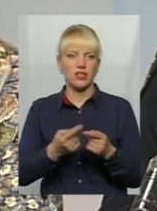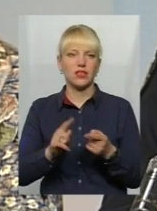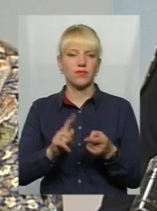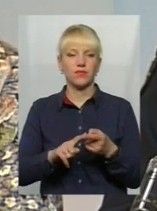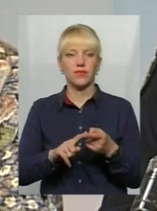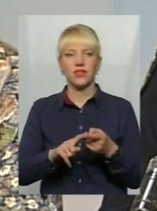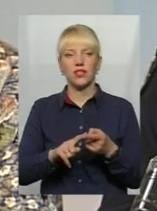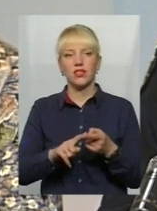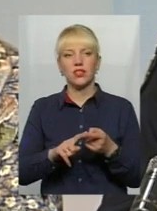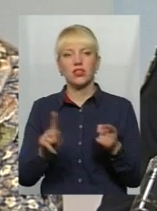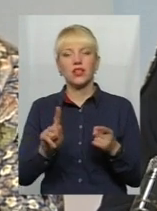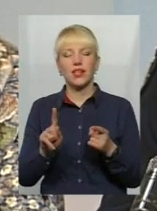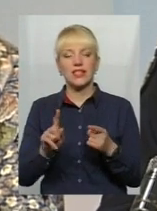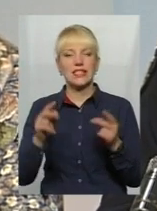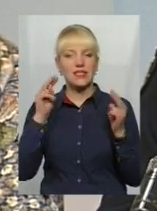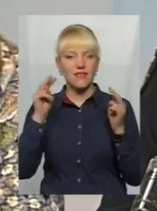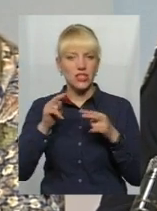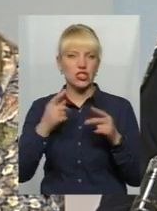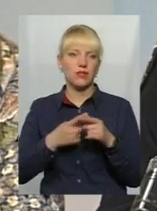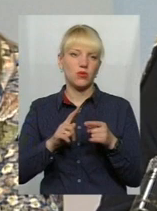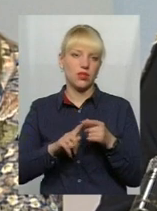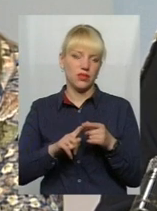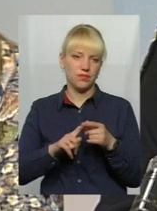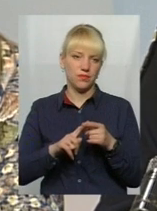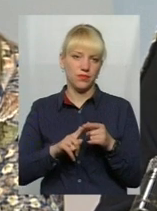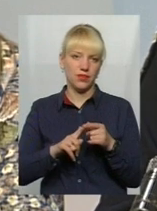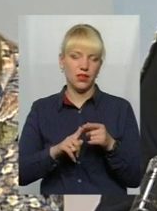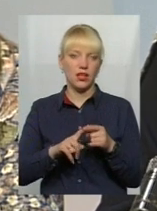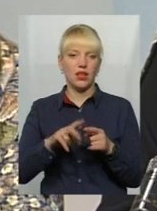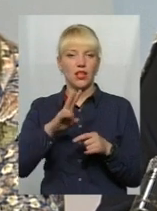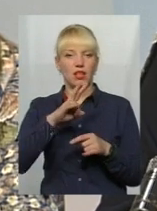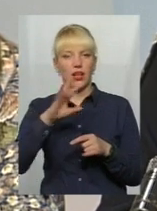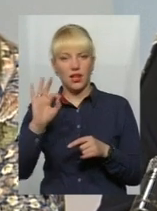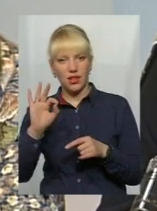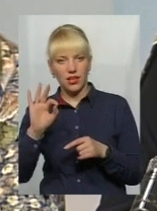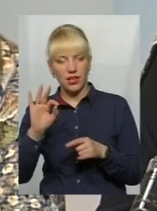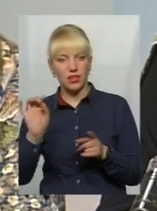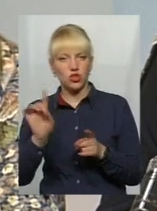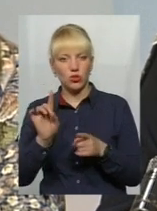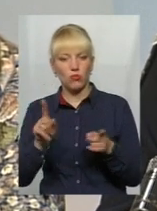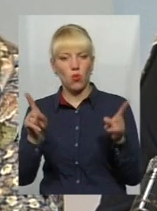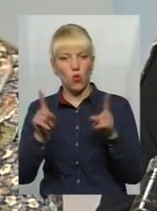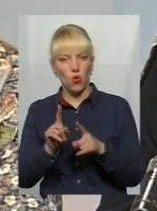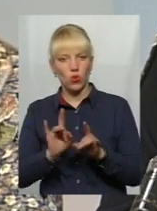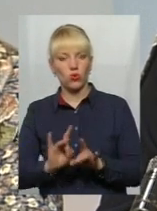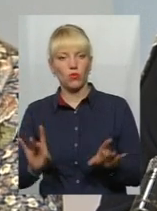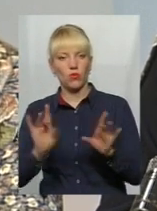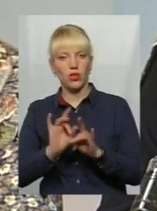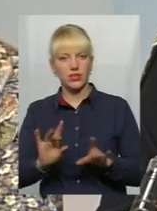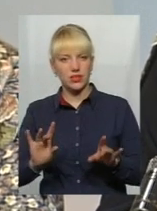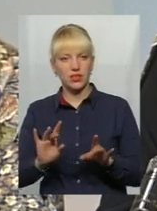які свідчать про те, що ми маємо дійсно цю стихійну торгівлю. Але так, щоб більш коротко пояснити, я поясню,